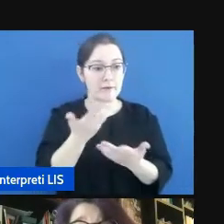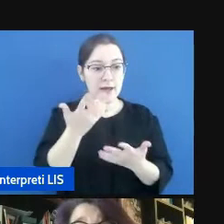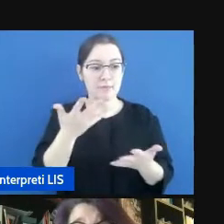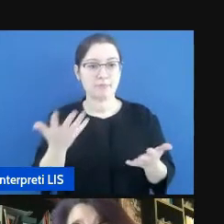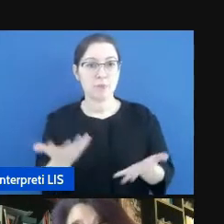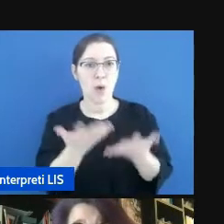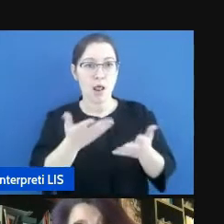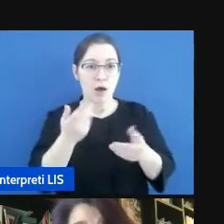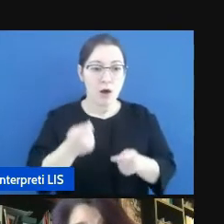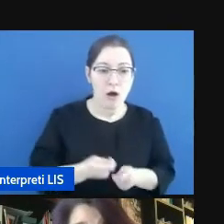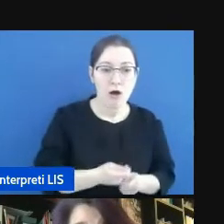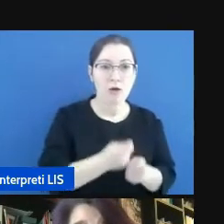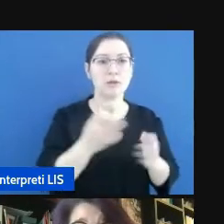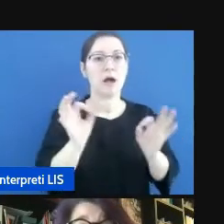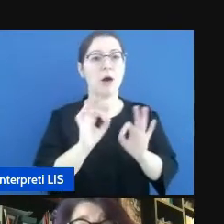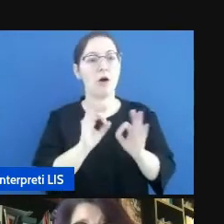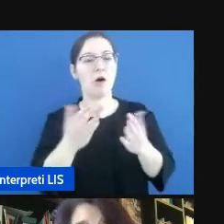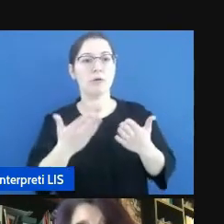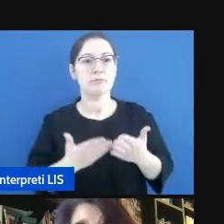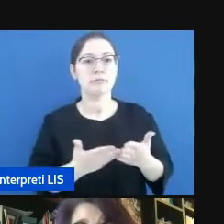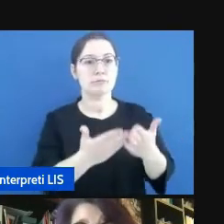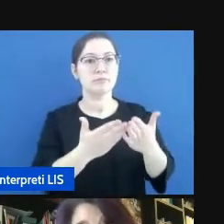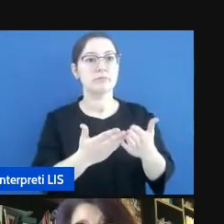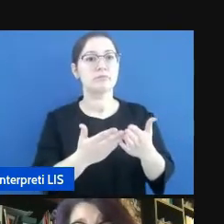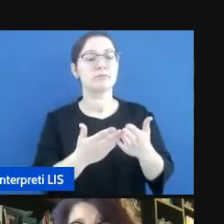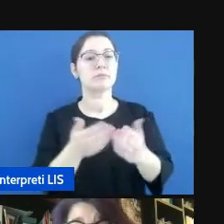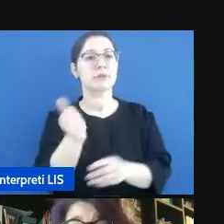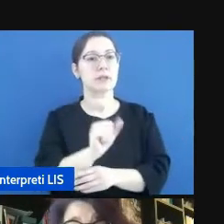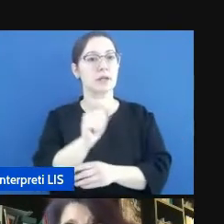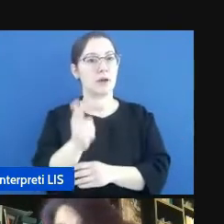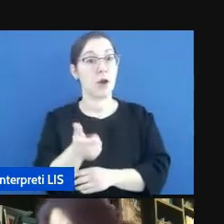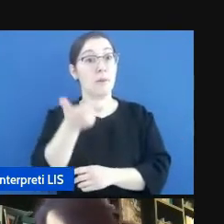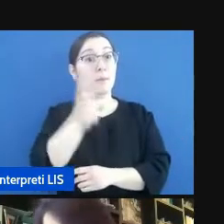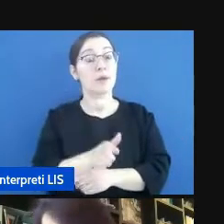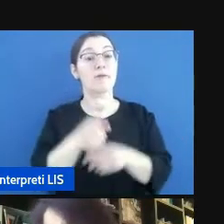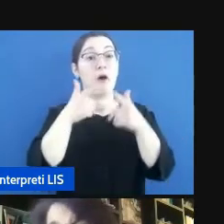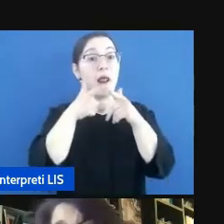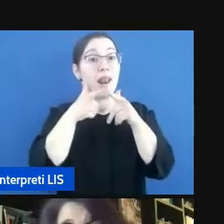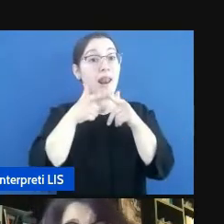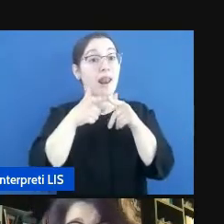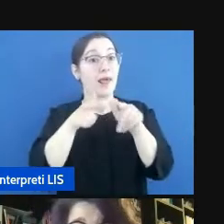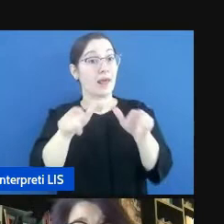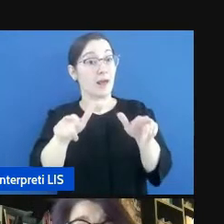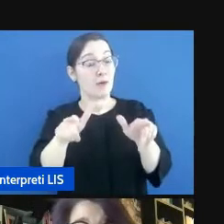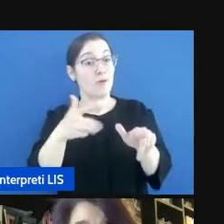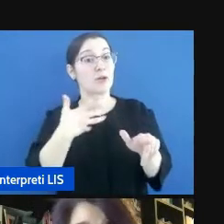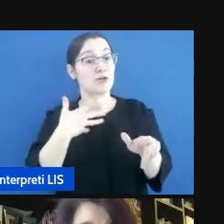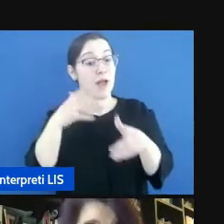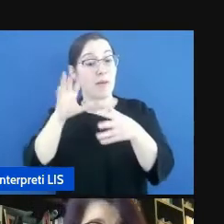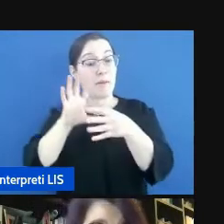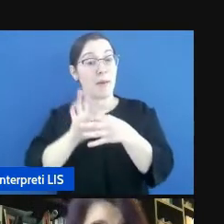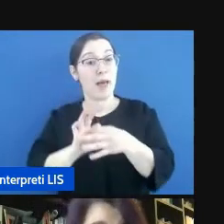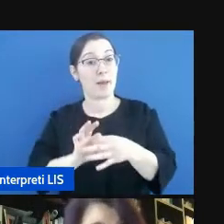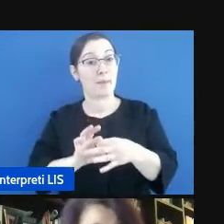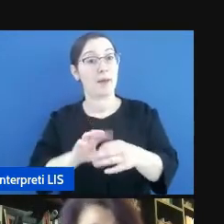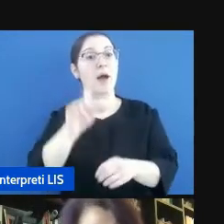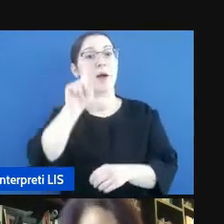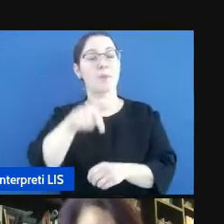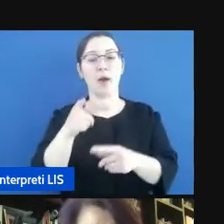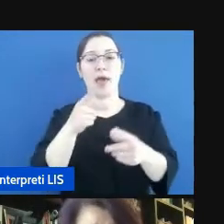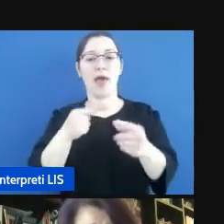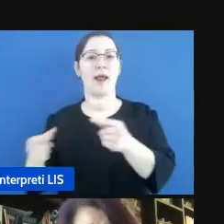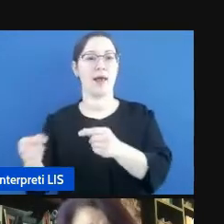soprattutto se è necessario intervenire, perché la lingua ha poi una conseguenza anche nella relazione. Vai